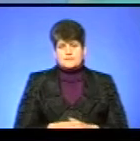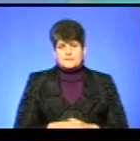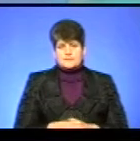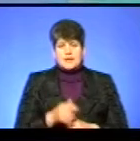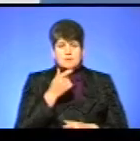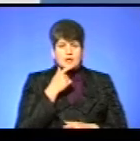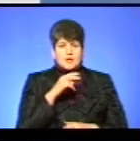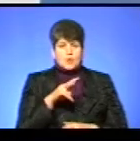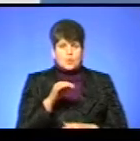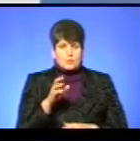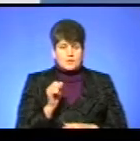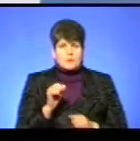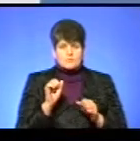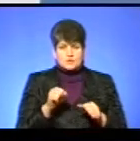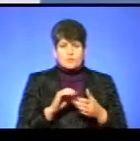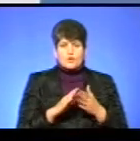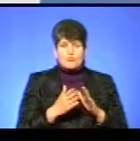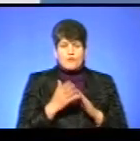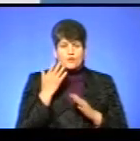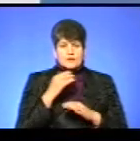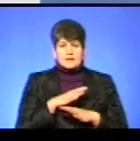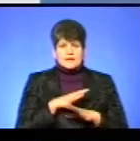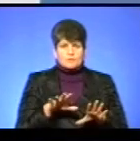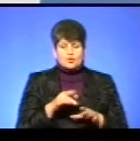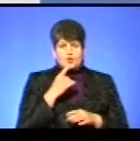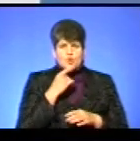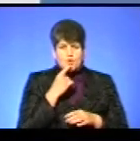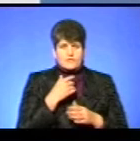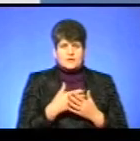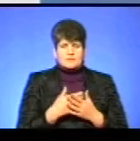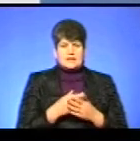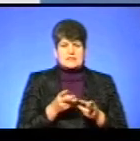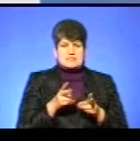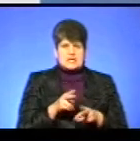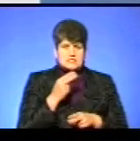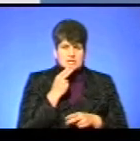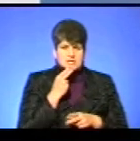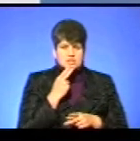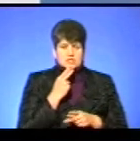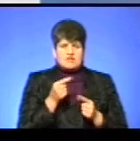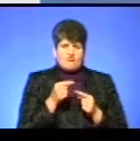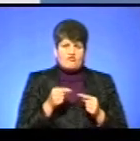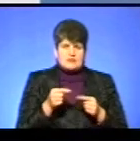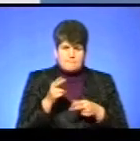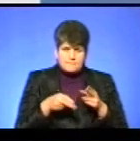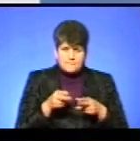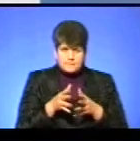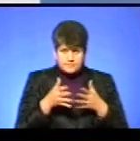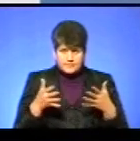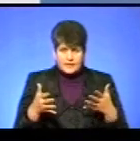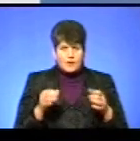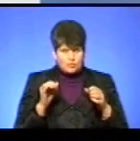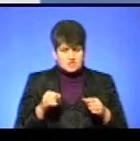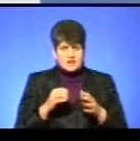Пані Любов, можливо, при умовах, коли не було ні крові, ні залишків їжі, так, визначено при ростенні, можливо, в таких умовах